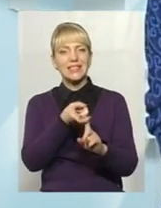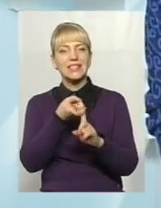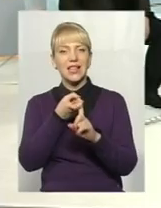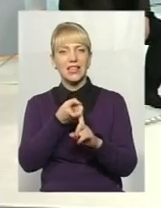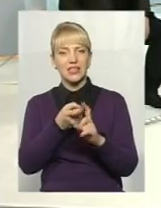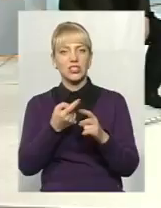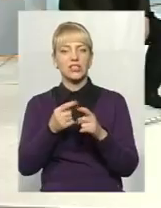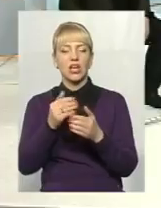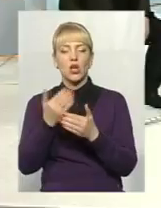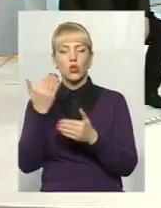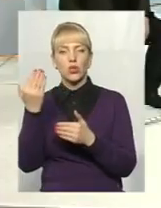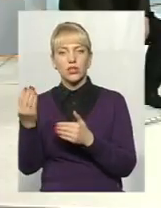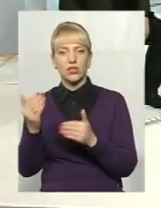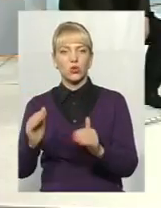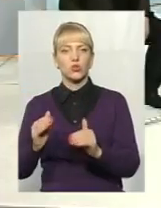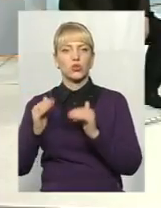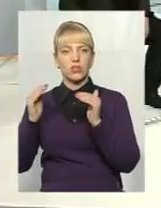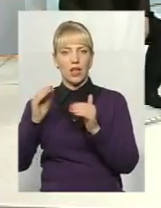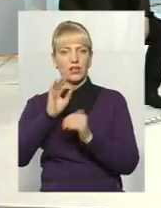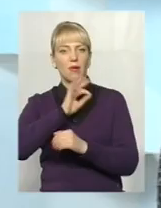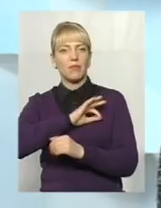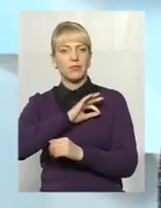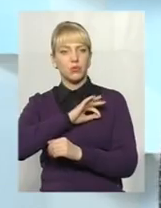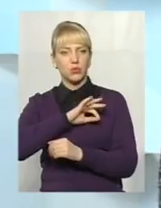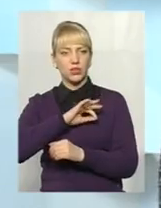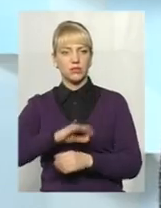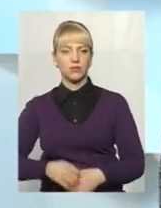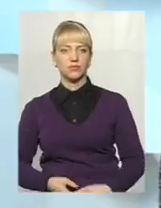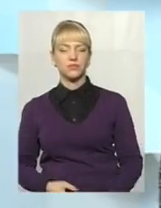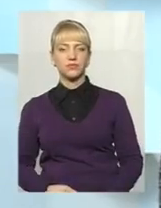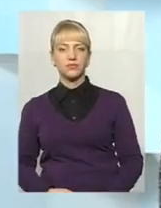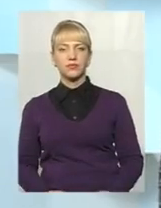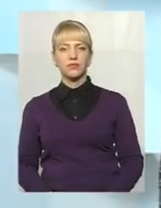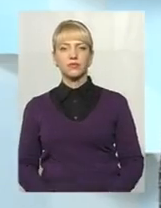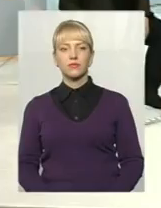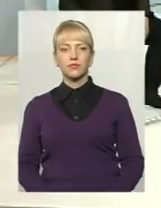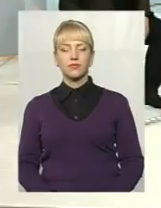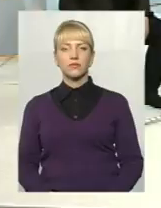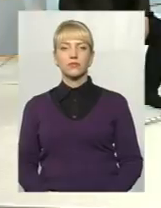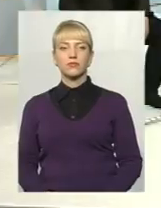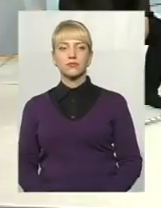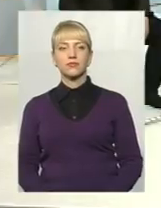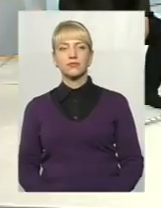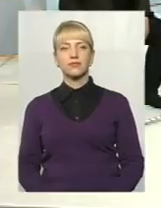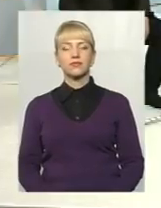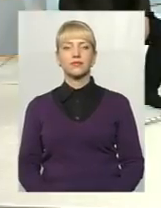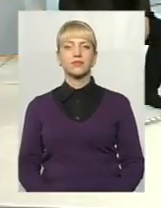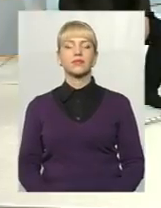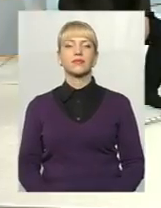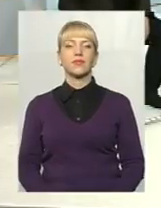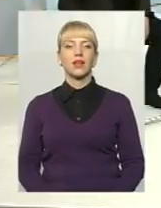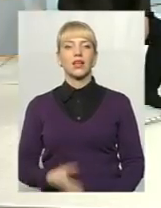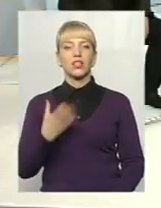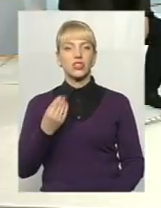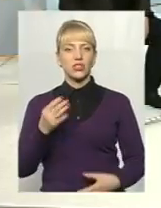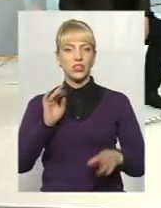до їхнього зростання, до їхніх прибутків, отже розвитку їхнього бізнесу. Я бачу, ви хотіли... Більше того, реклама. Як